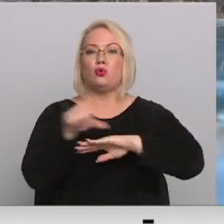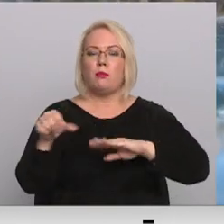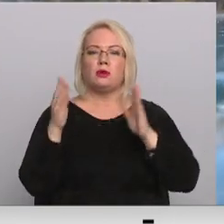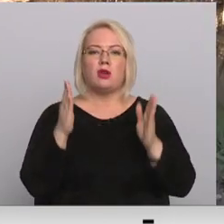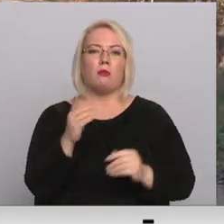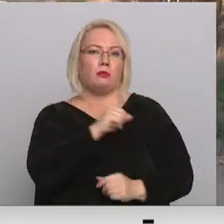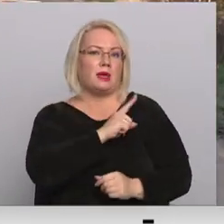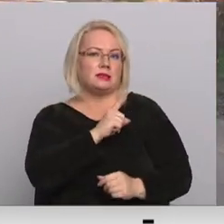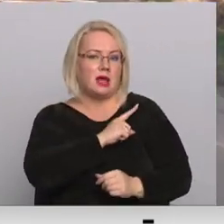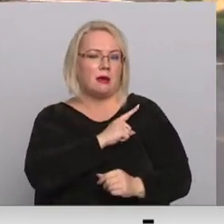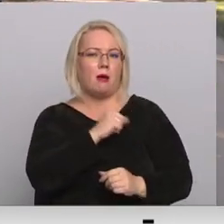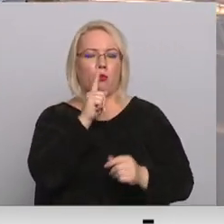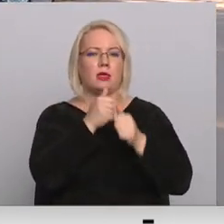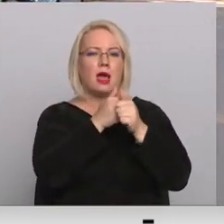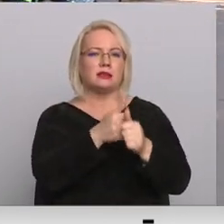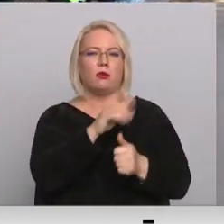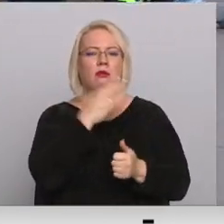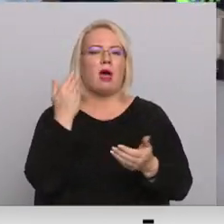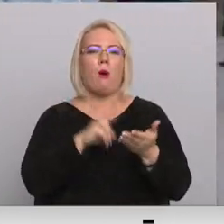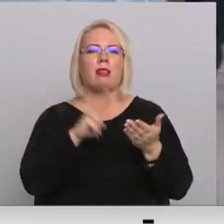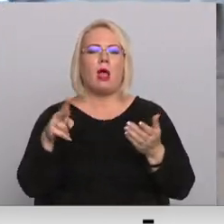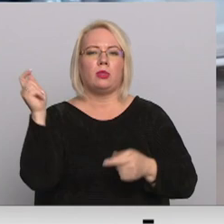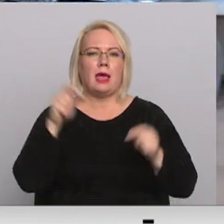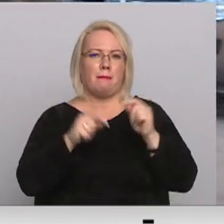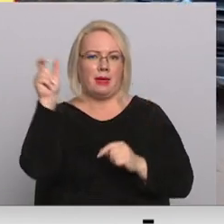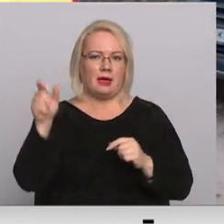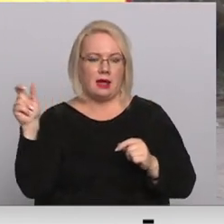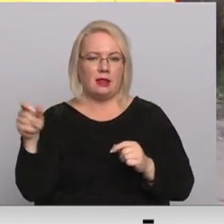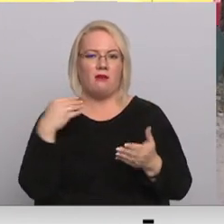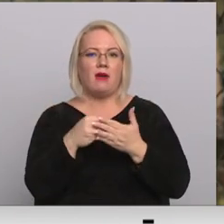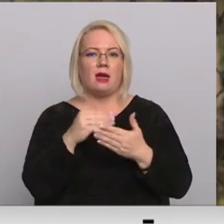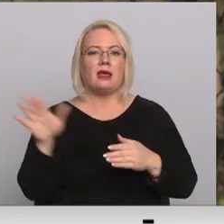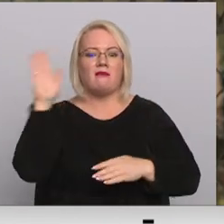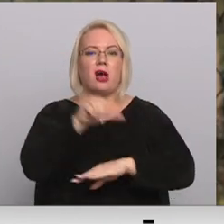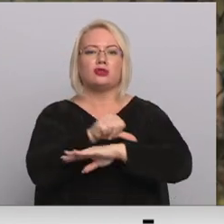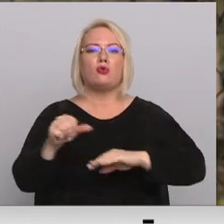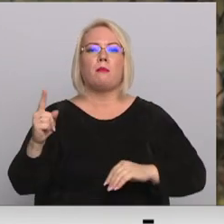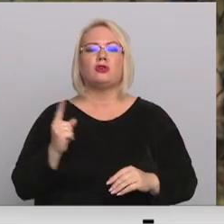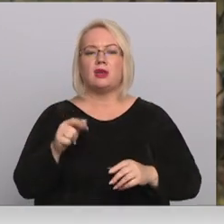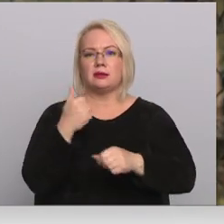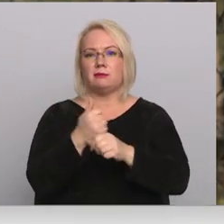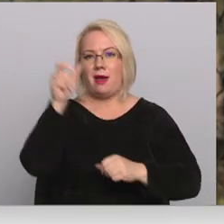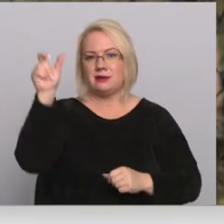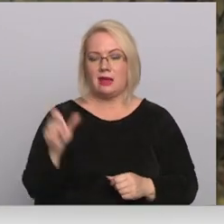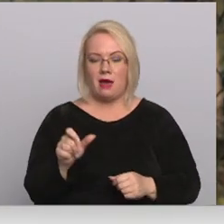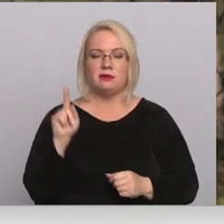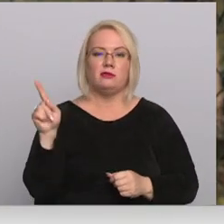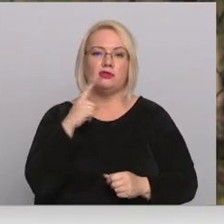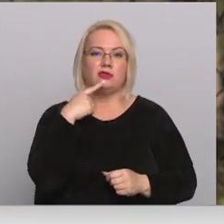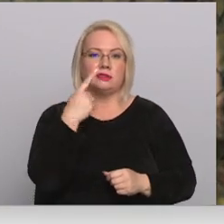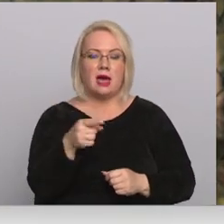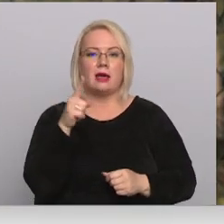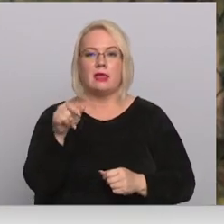liek ļoti nelegālajiem migrantiem, vērtē valsts robežsardzes pārstāvis. Tas arī lielā mērā neļauj